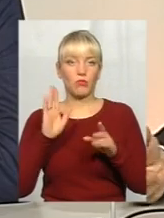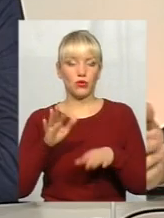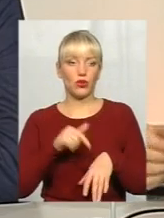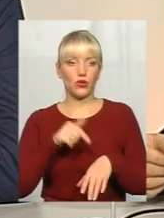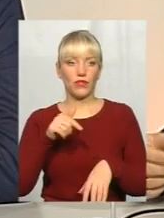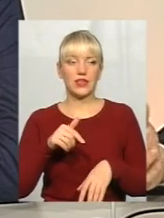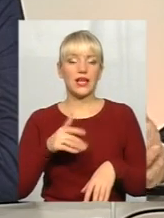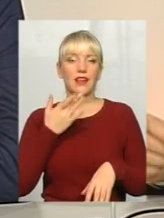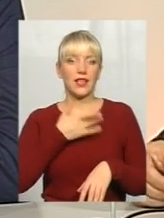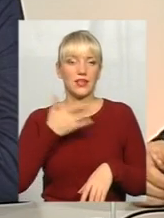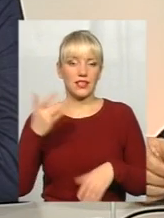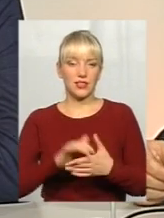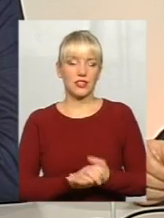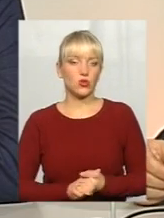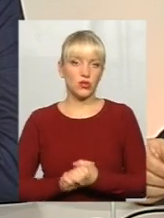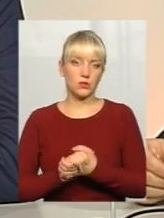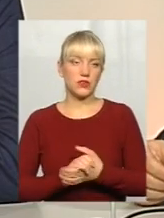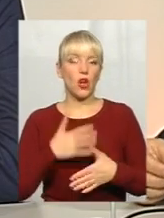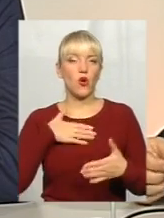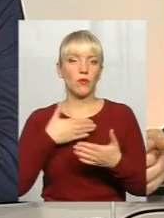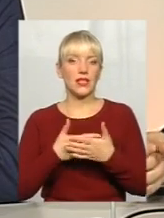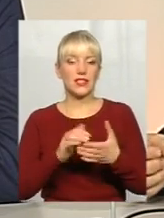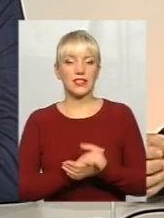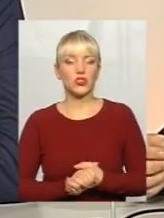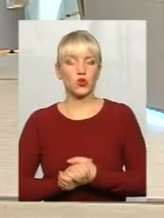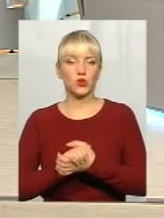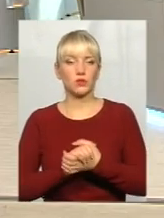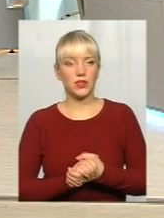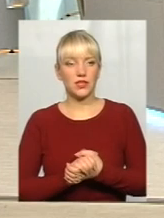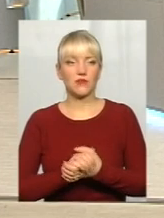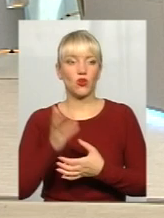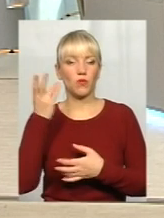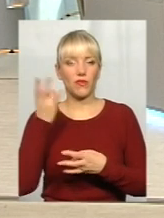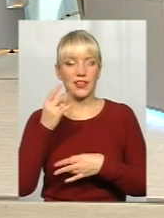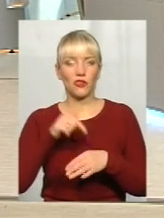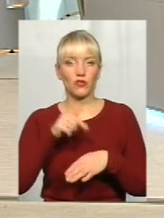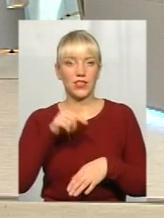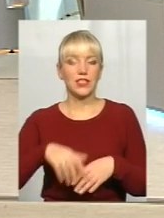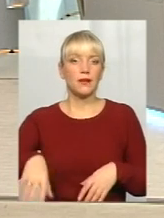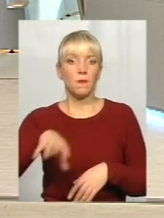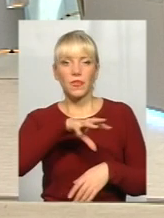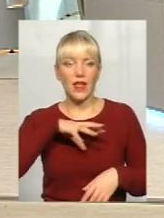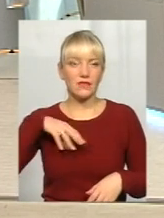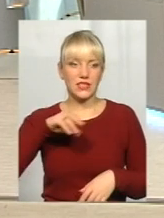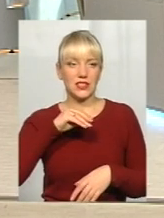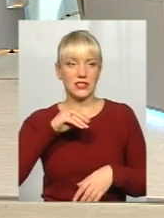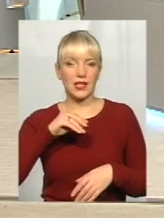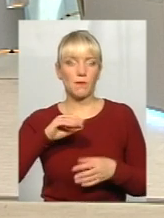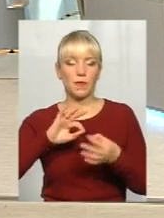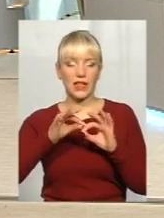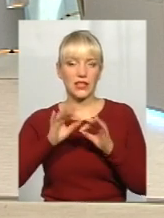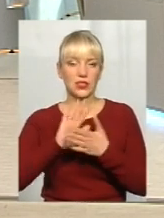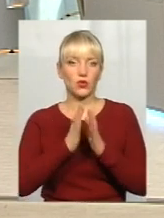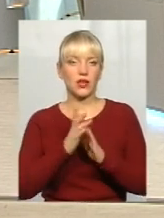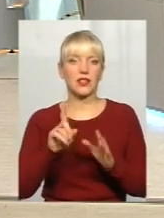громадянське суспільство. Мені здається, начать, що громадянське суспільство якраз повинно реагувати на всіх, на кожну ситуацію, яка